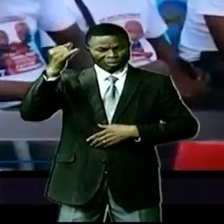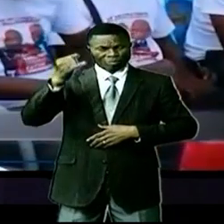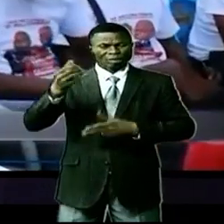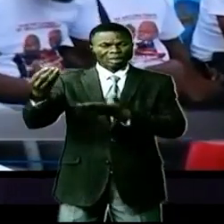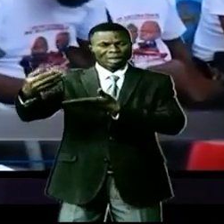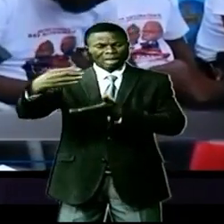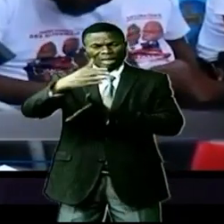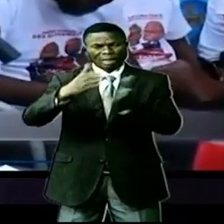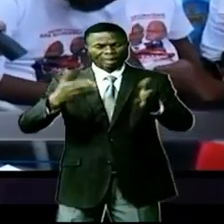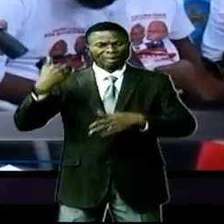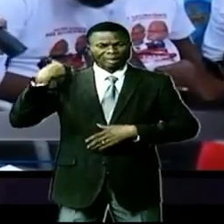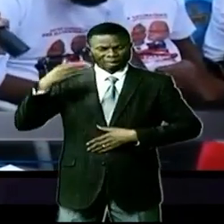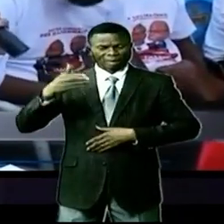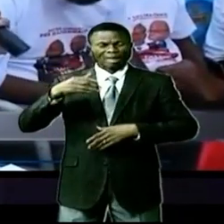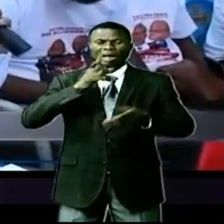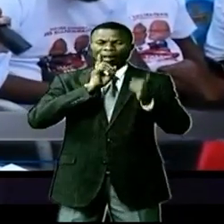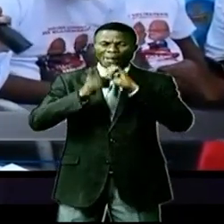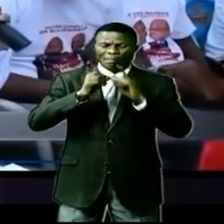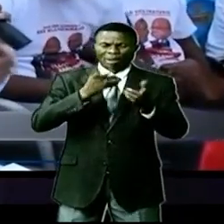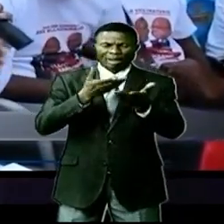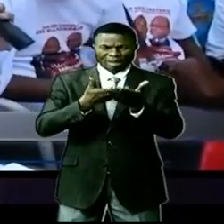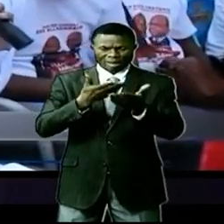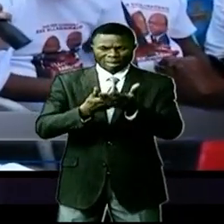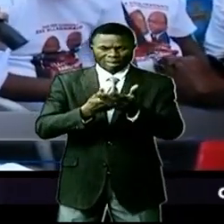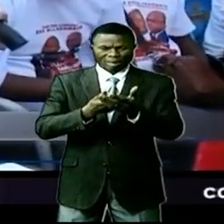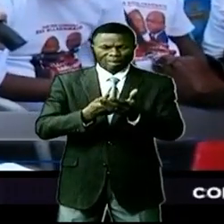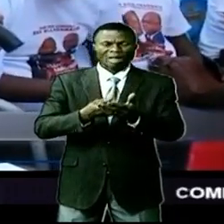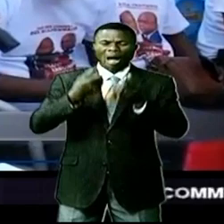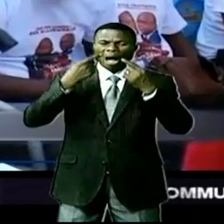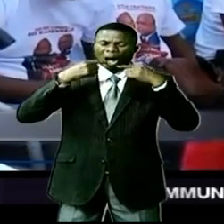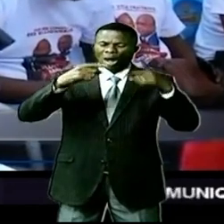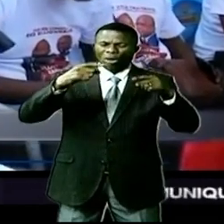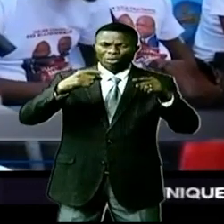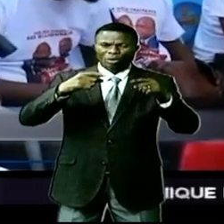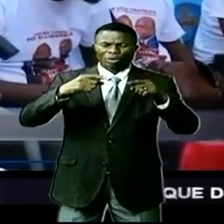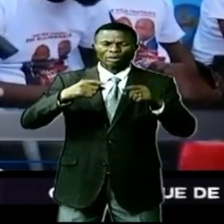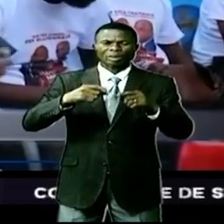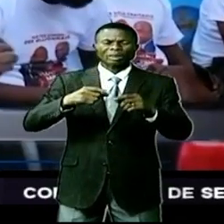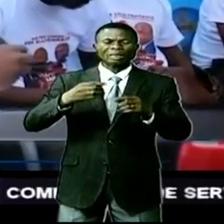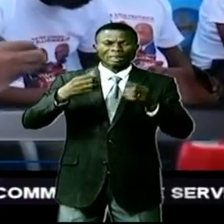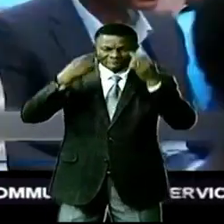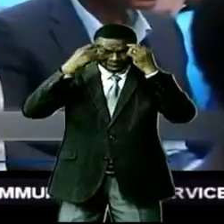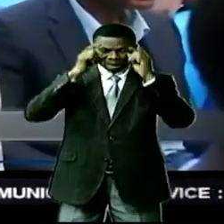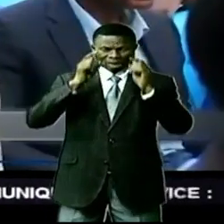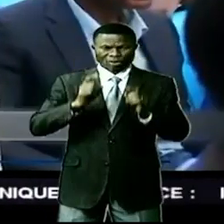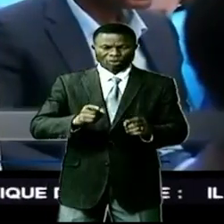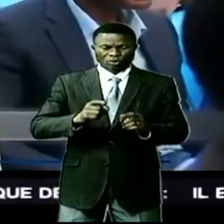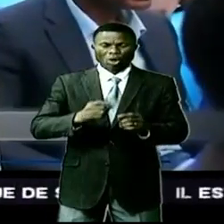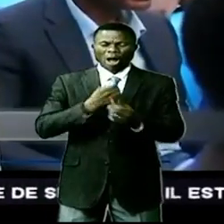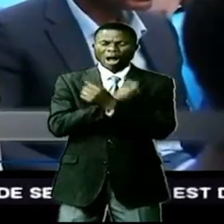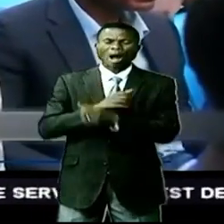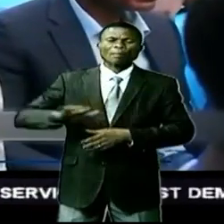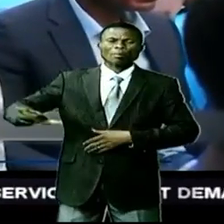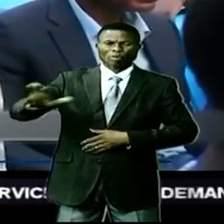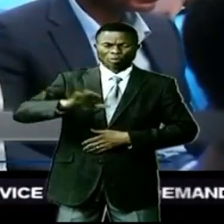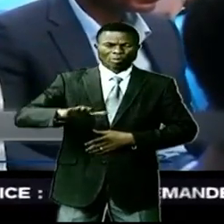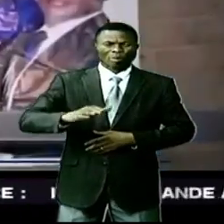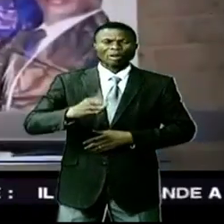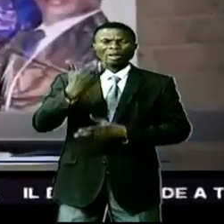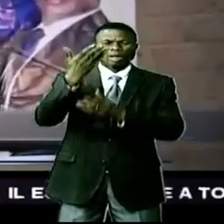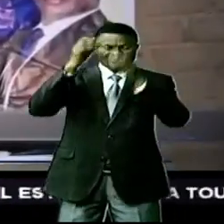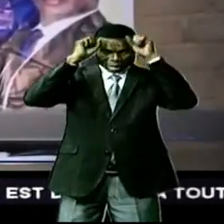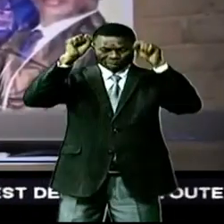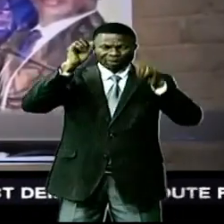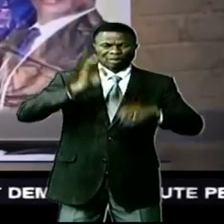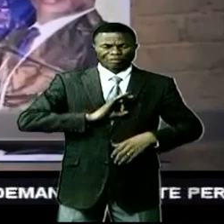publiques ont figuré dans les échanges tout en rappelant les consignes des vies patriotiques telles que vous l'utilise par le